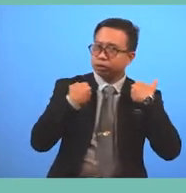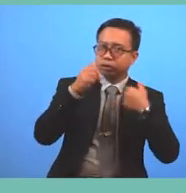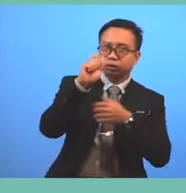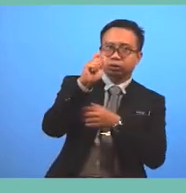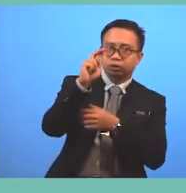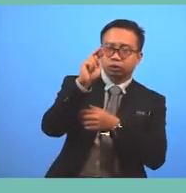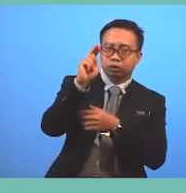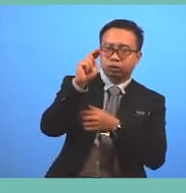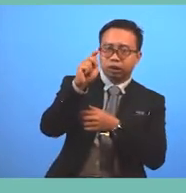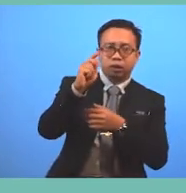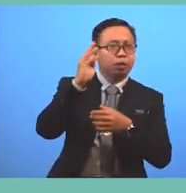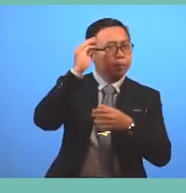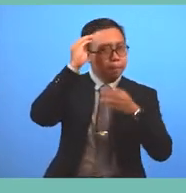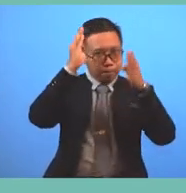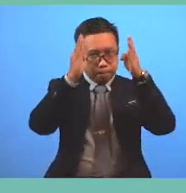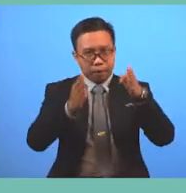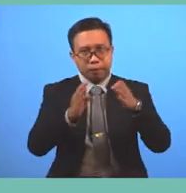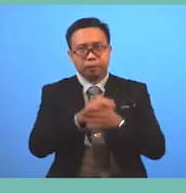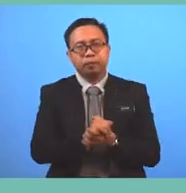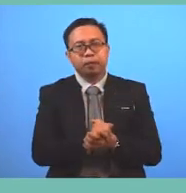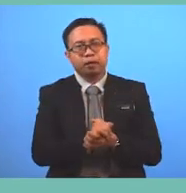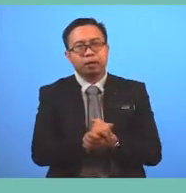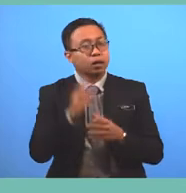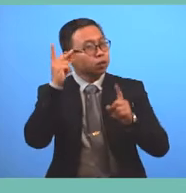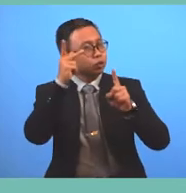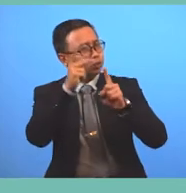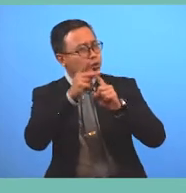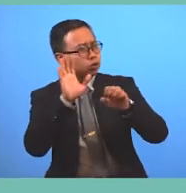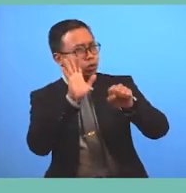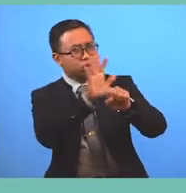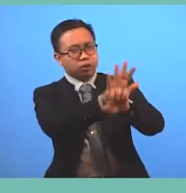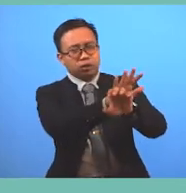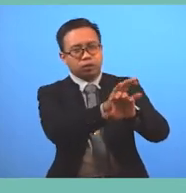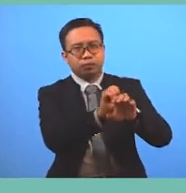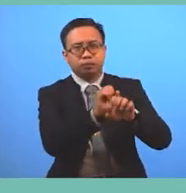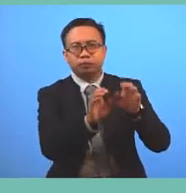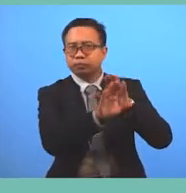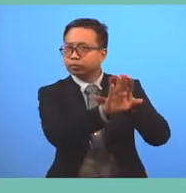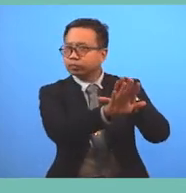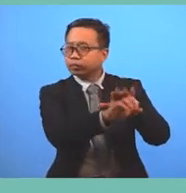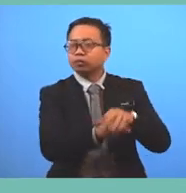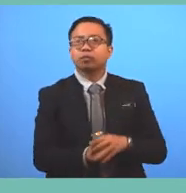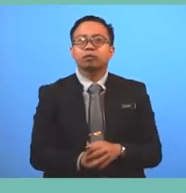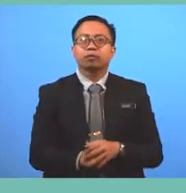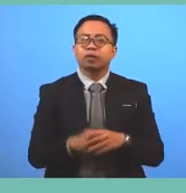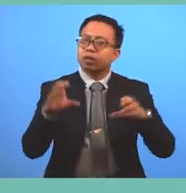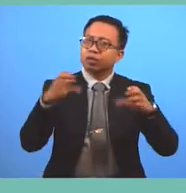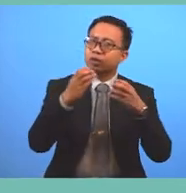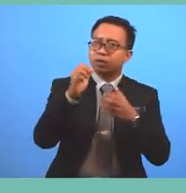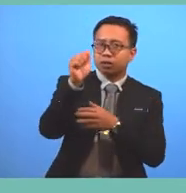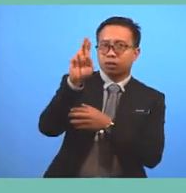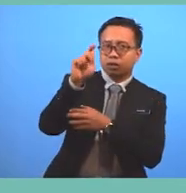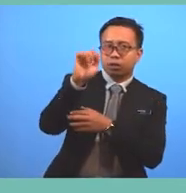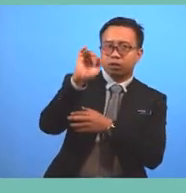Special effects They appear real but are actually created by artists